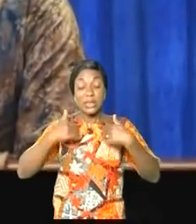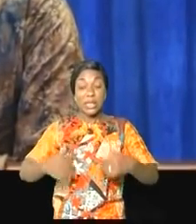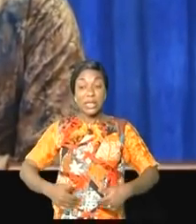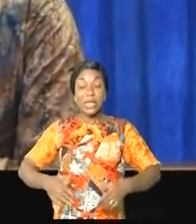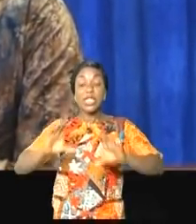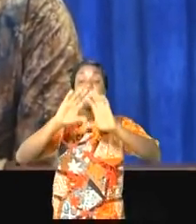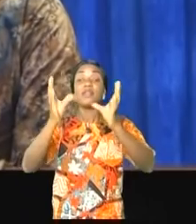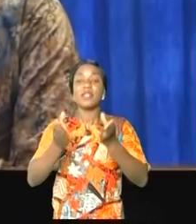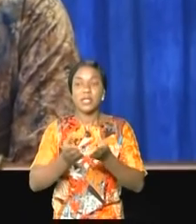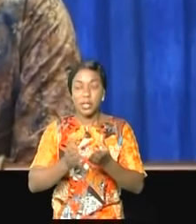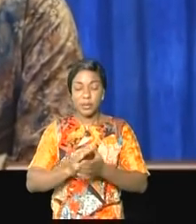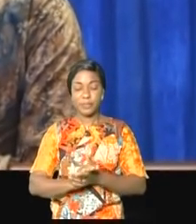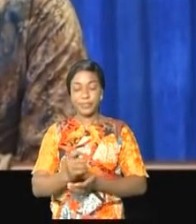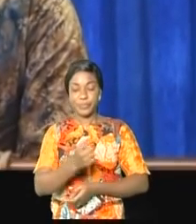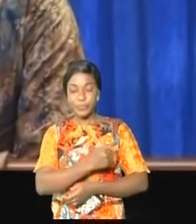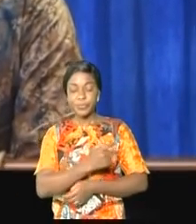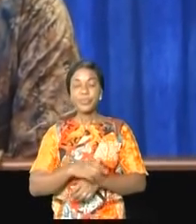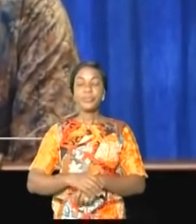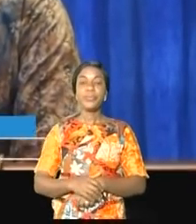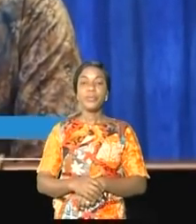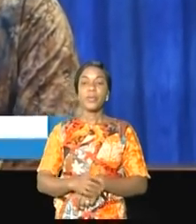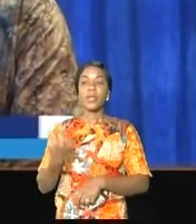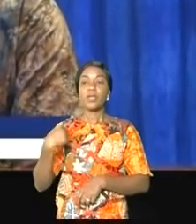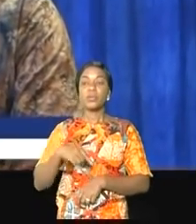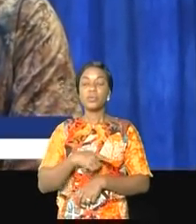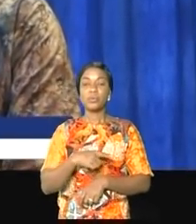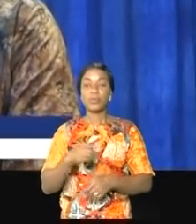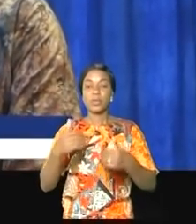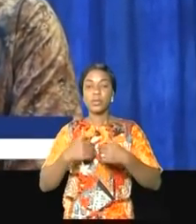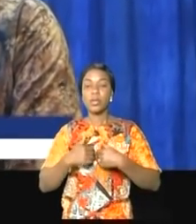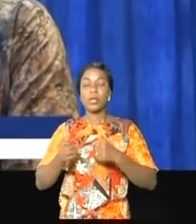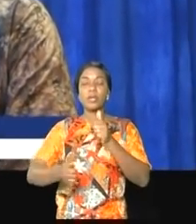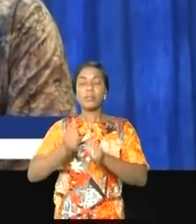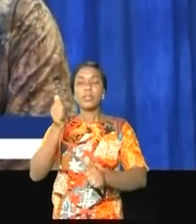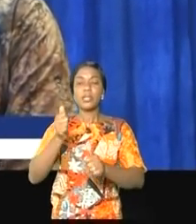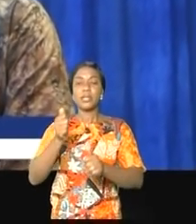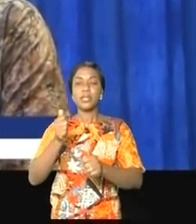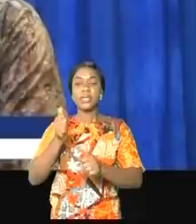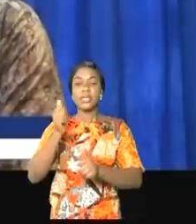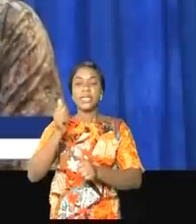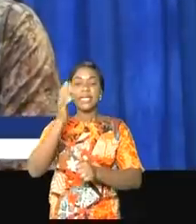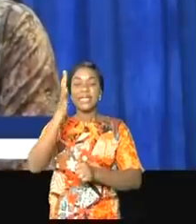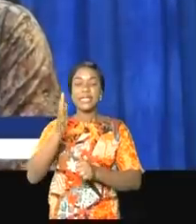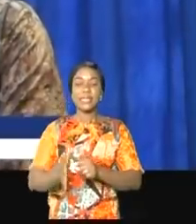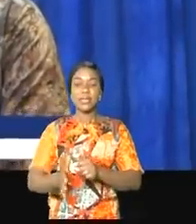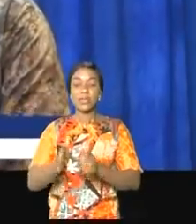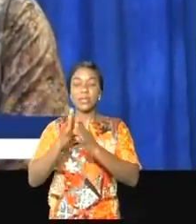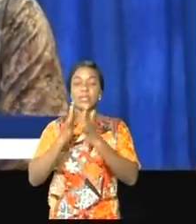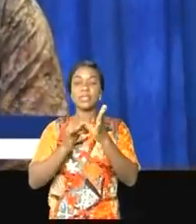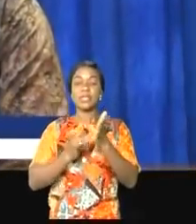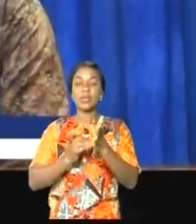plus de 519 zones de santé et